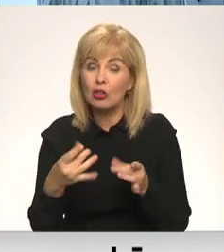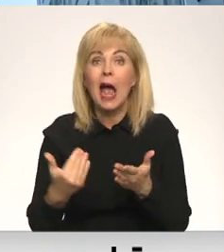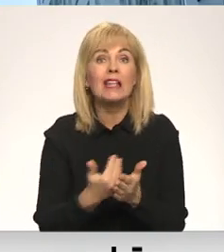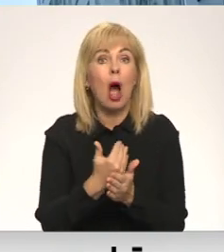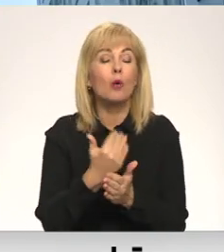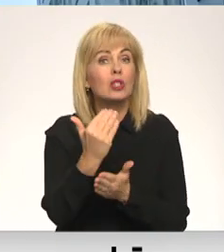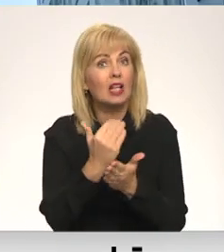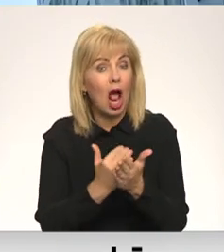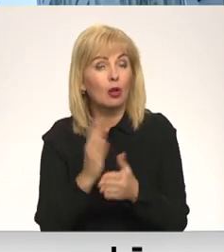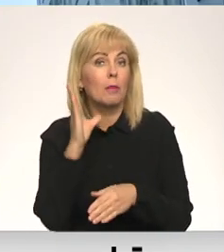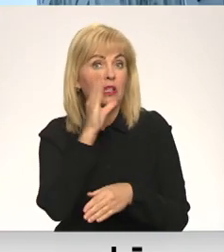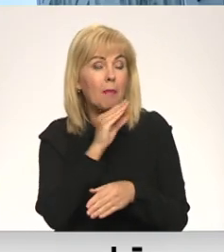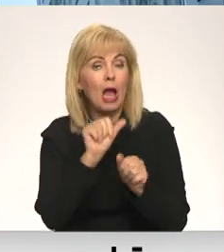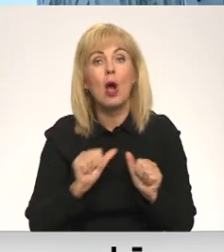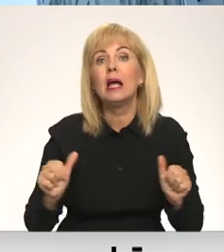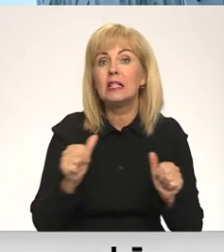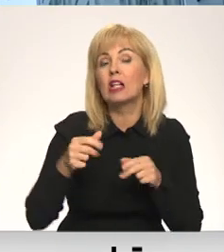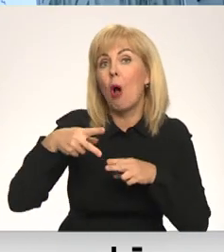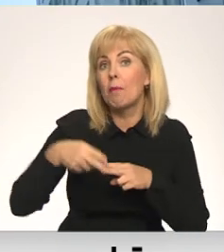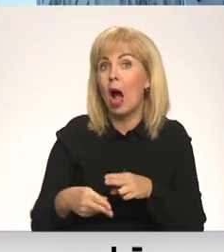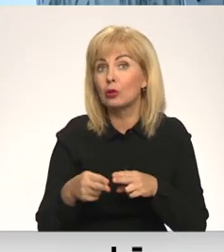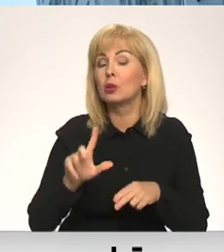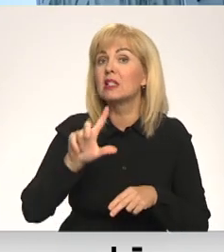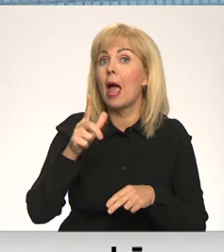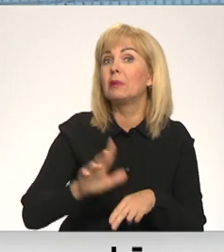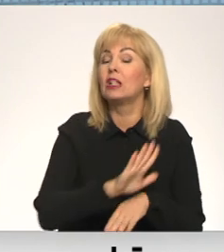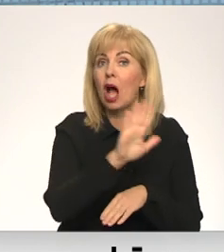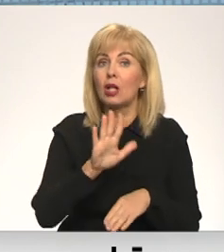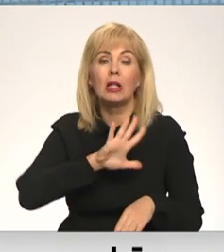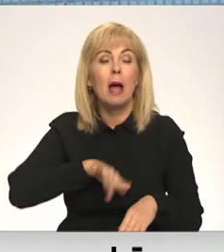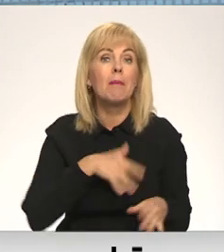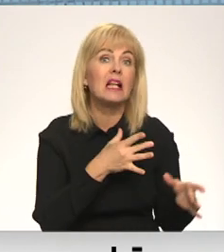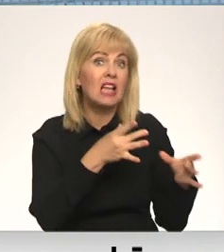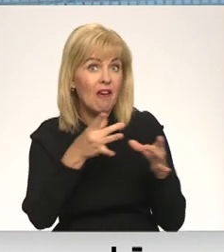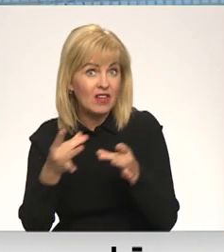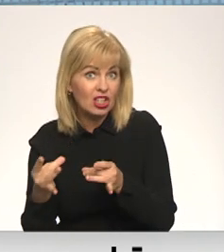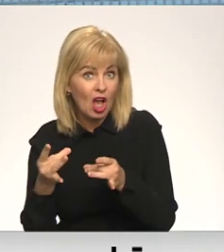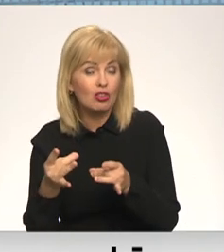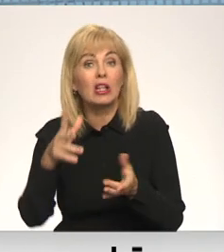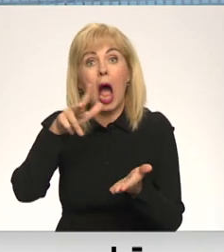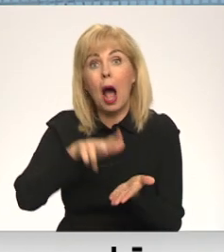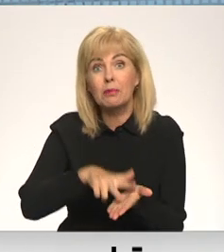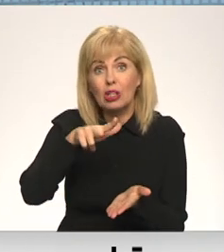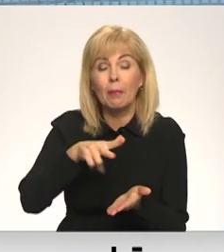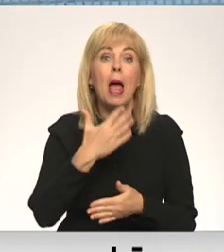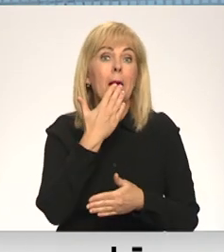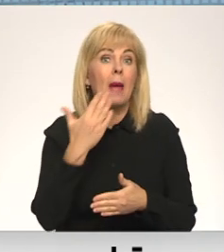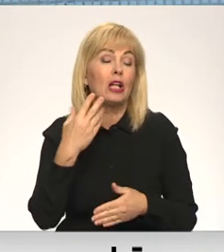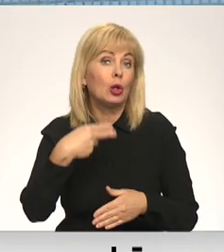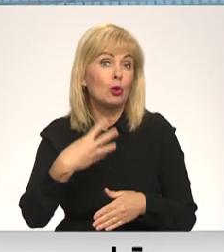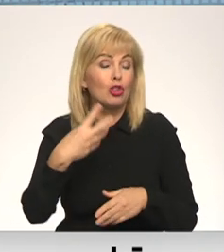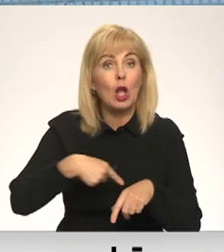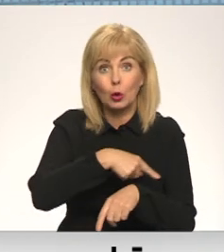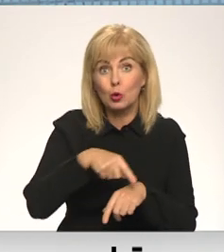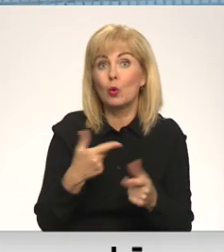regulējums paredz iespēju izolāciju pārtraukt septītajā dienā pēc inficēšanās apstiprināšanas, ja pēdējo 24